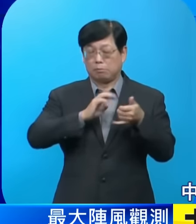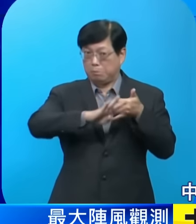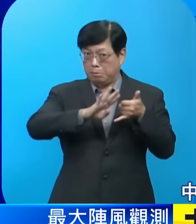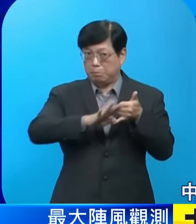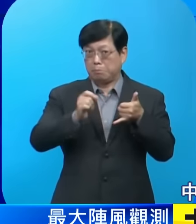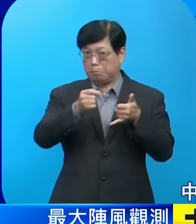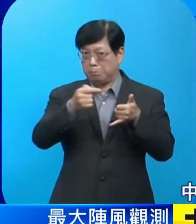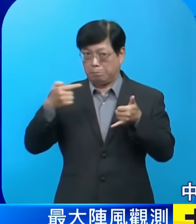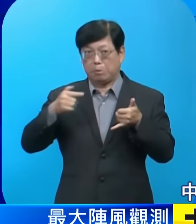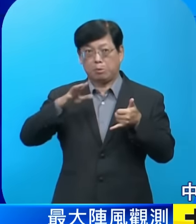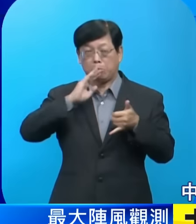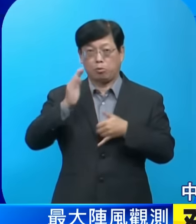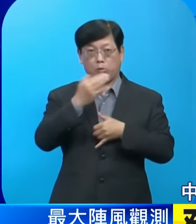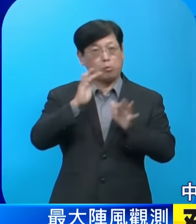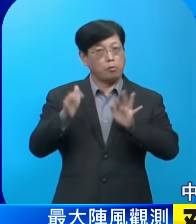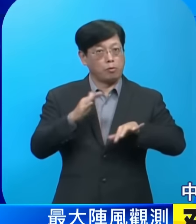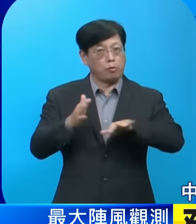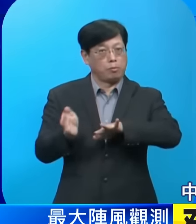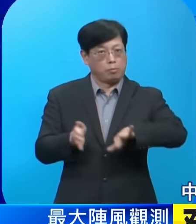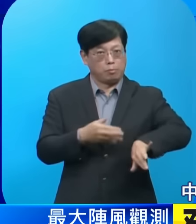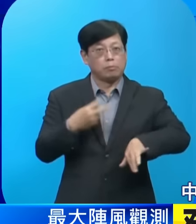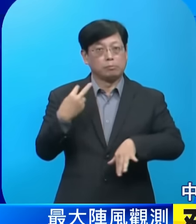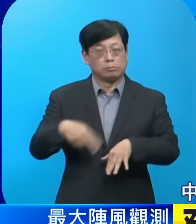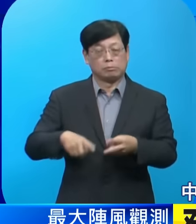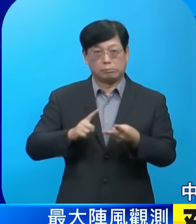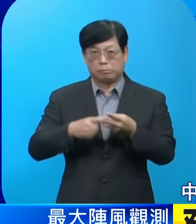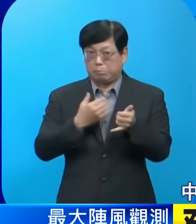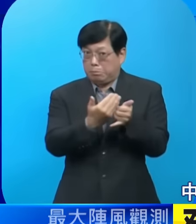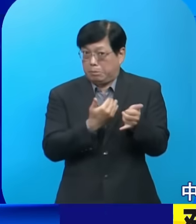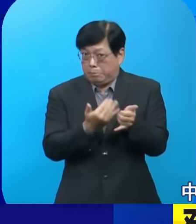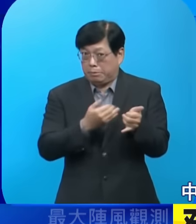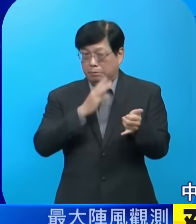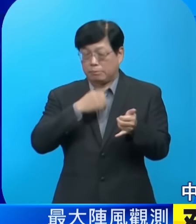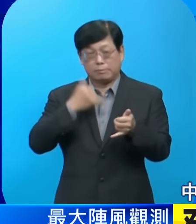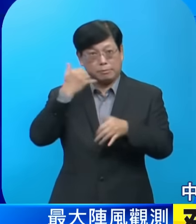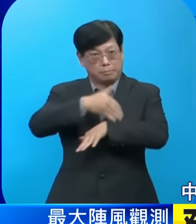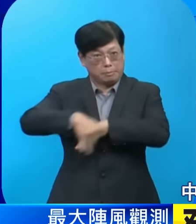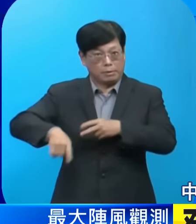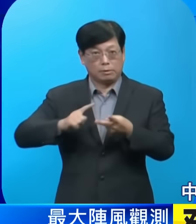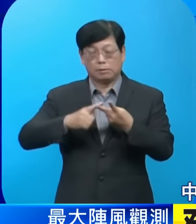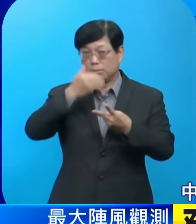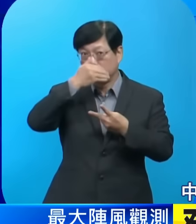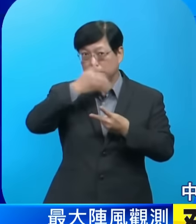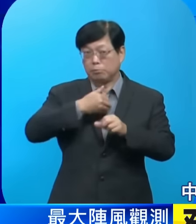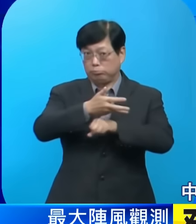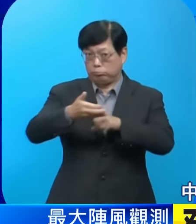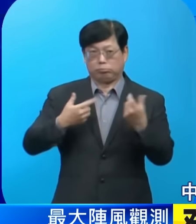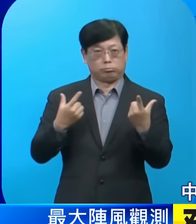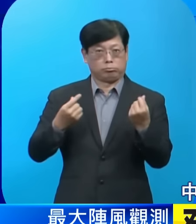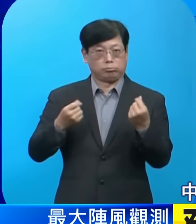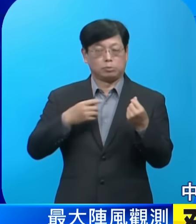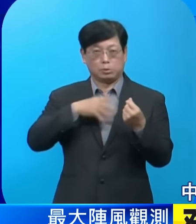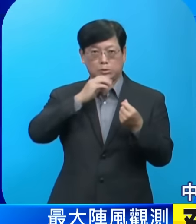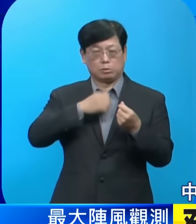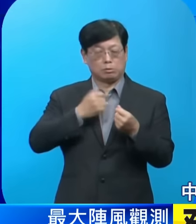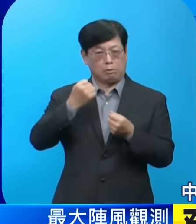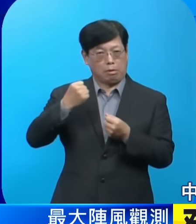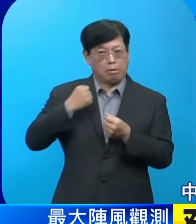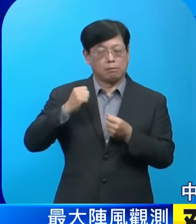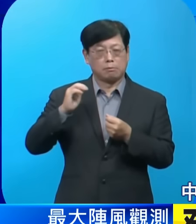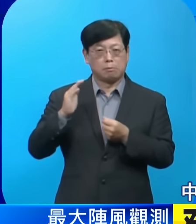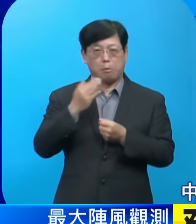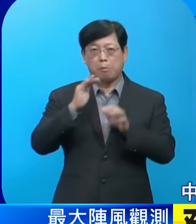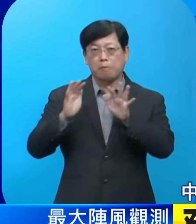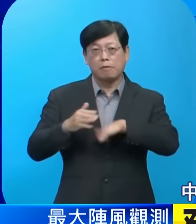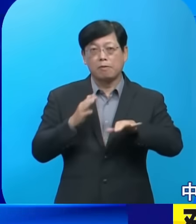開始有些比較明顯的震風出現之外尤其是西半部的沿海還有澎湖也已經出現了滿強的震風